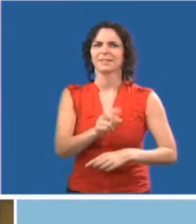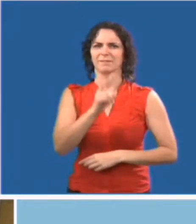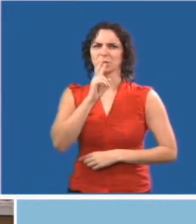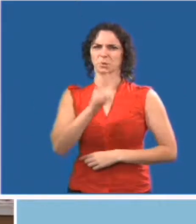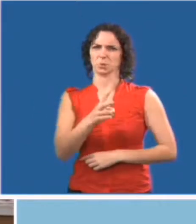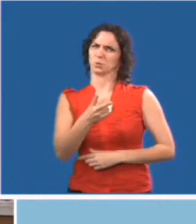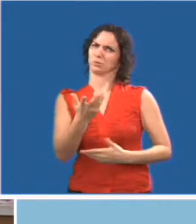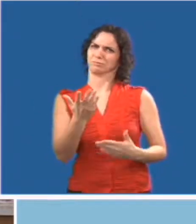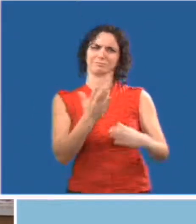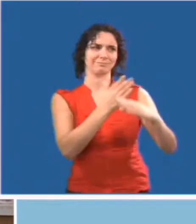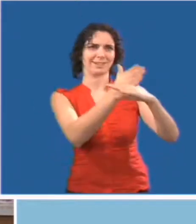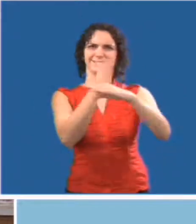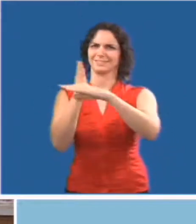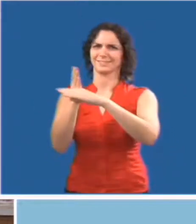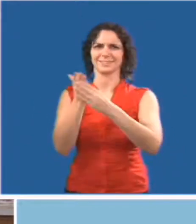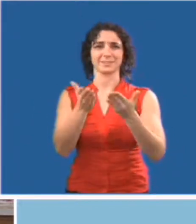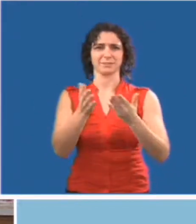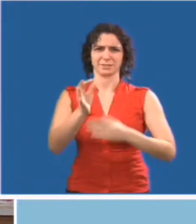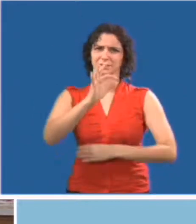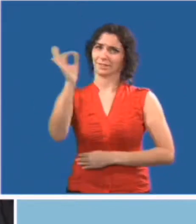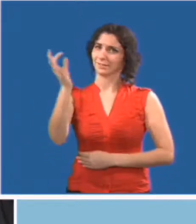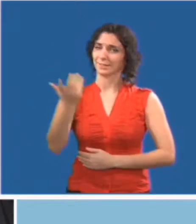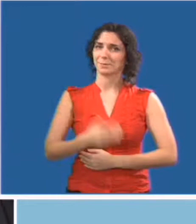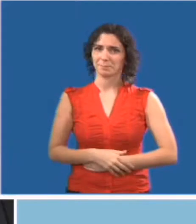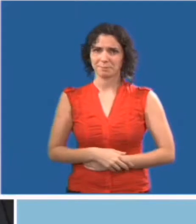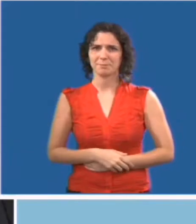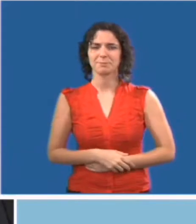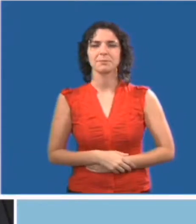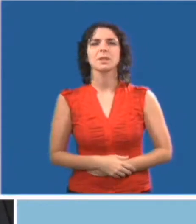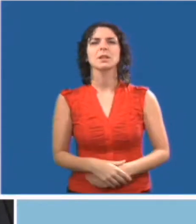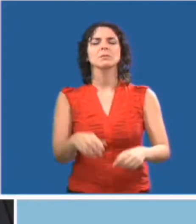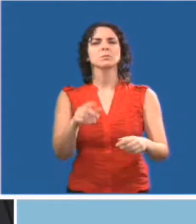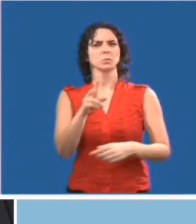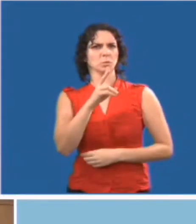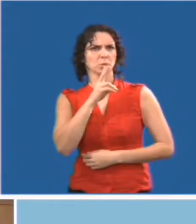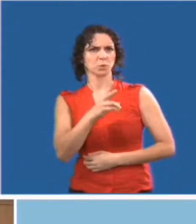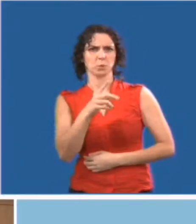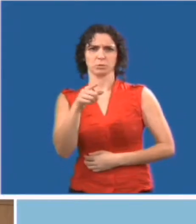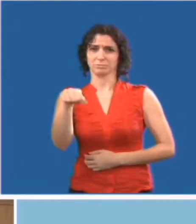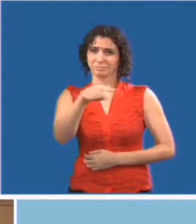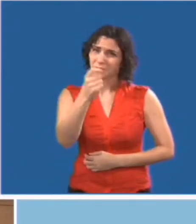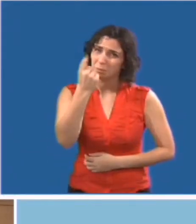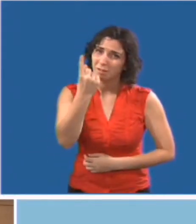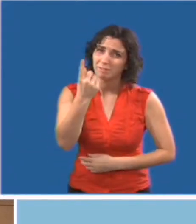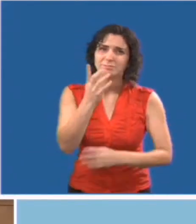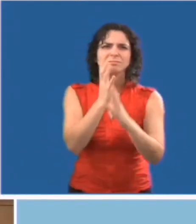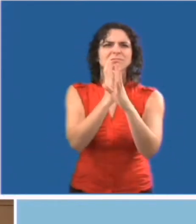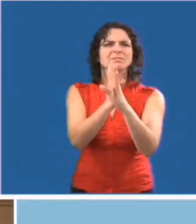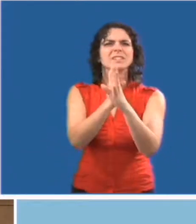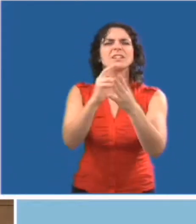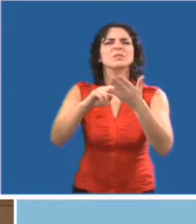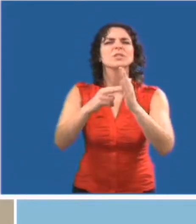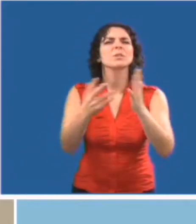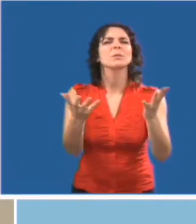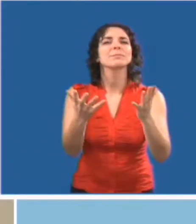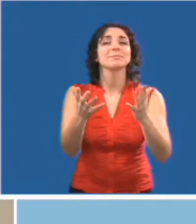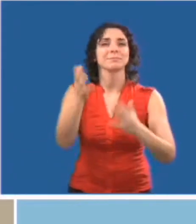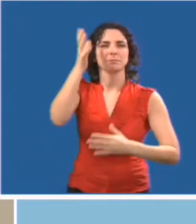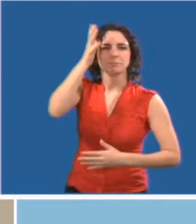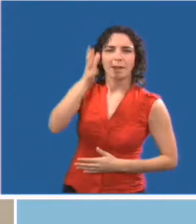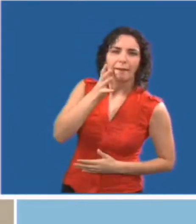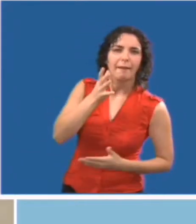personnel de vos conseils scolaires qui doit être en mesure d'offrir des services à la clientèle accessibles de qualité.